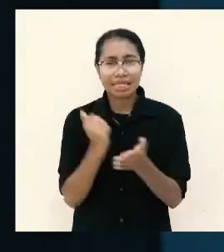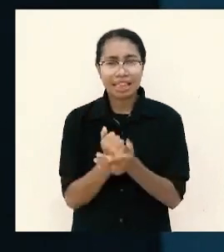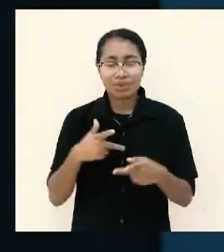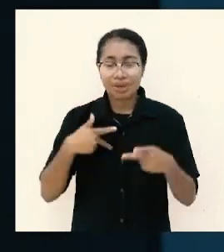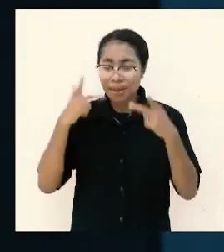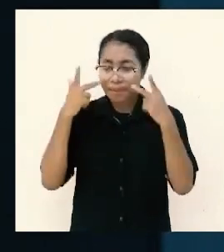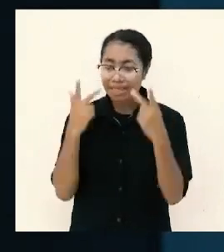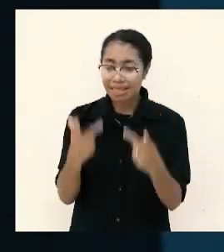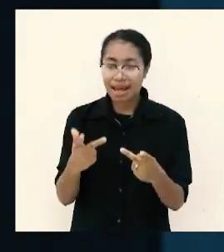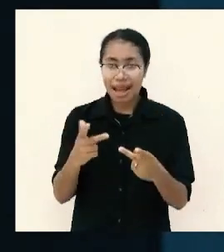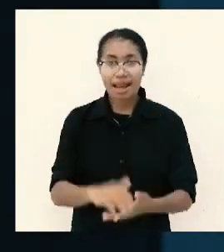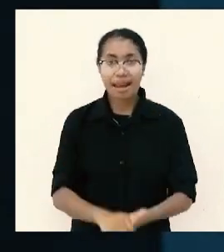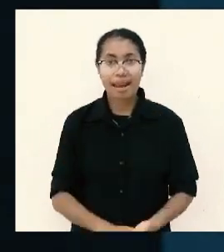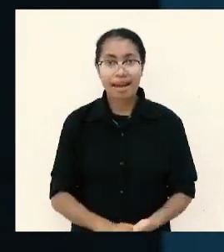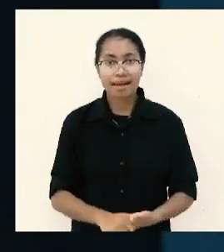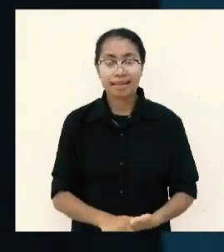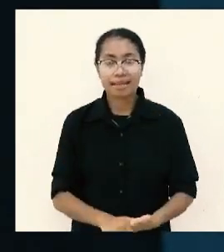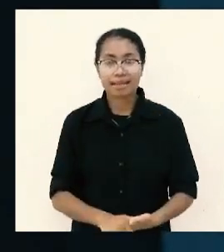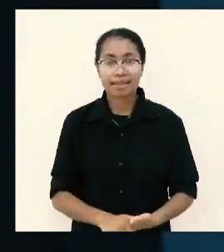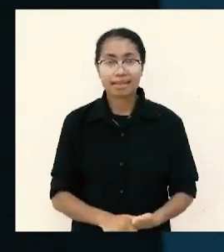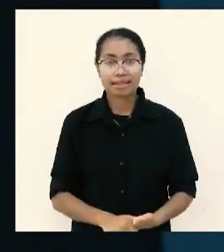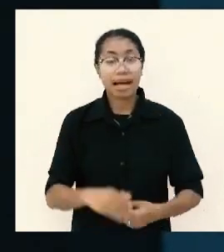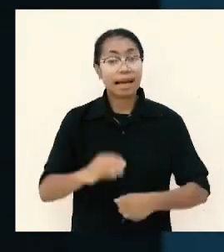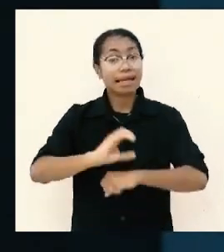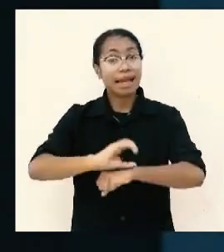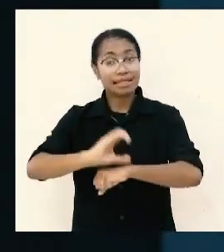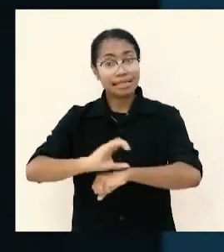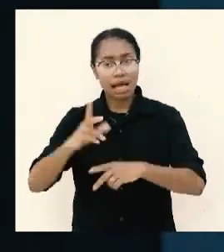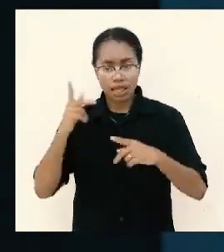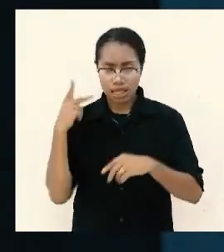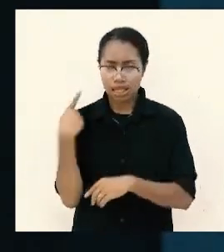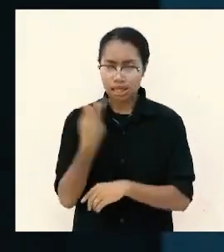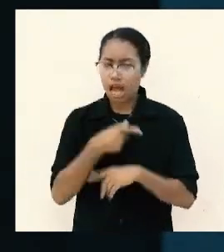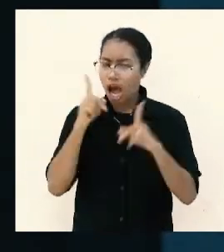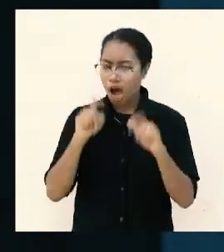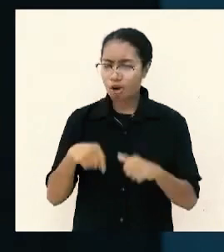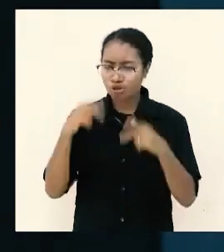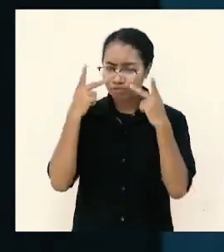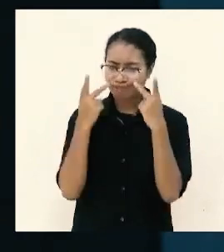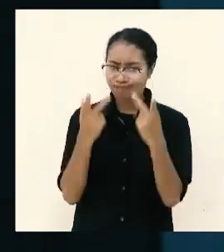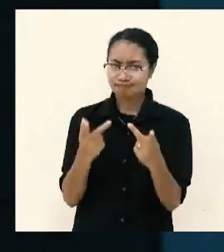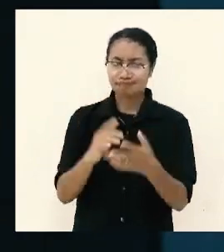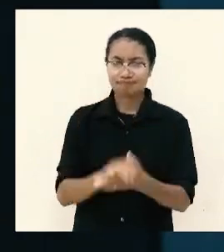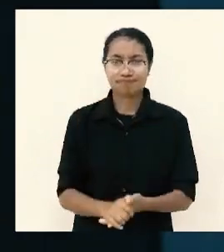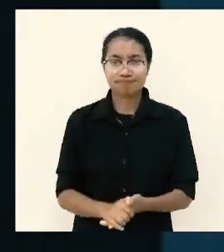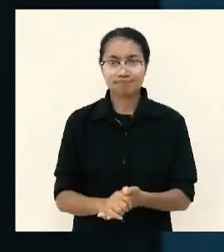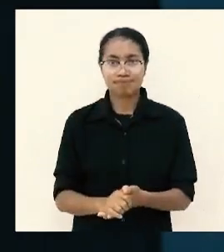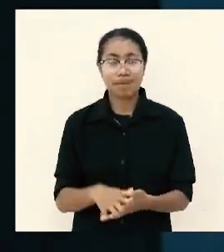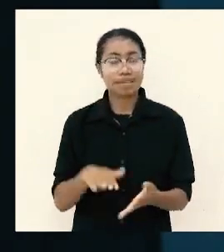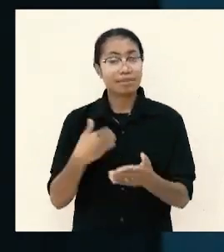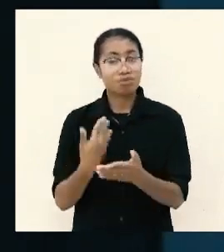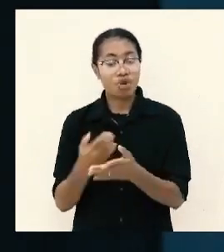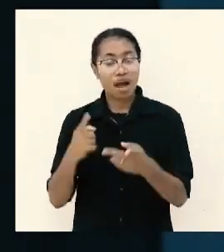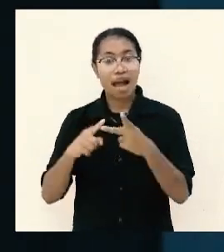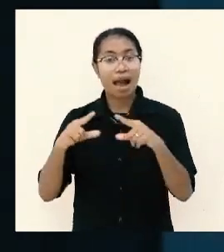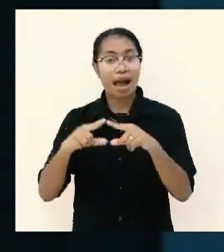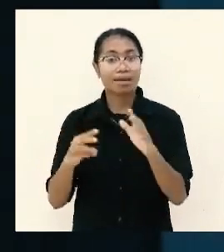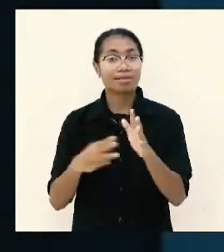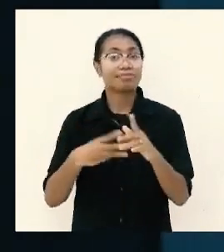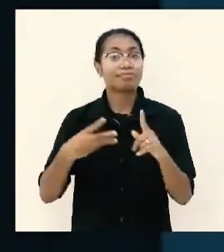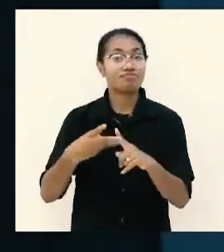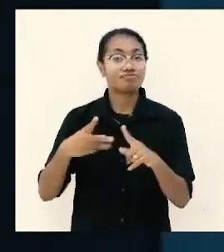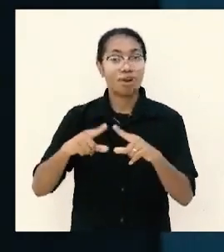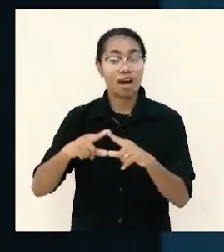ini perlu gereja kita perhatikan ini perlu diperhatikan oleh setiap hamba Tuhan yang mungkin saja